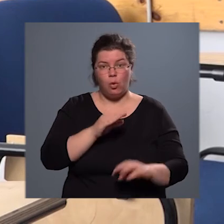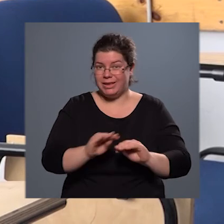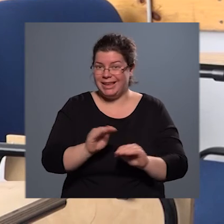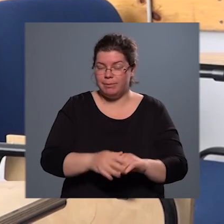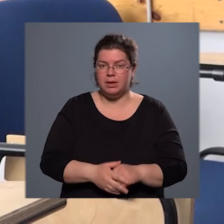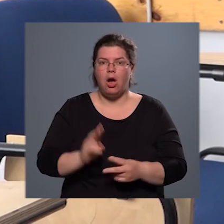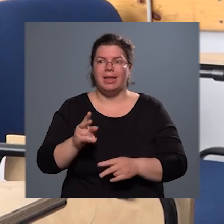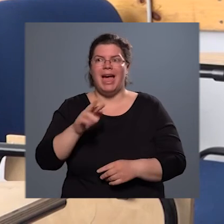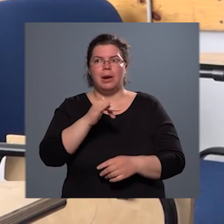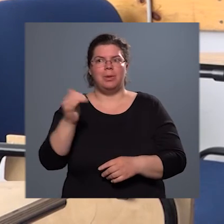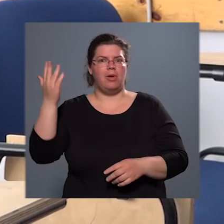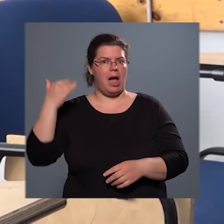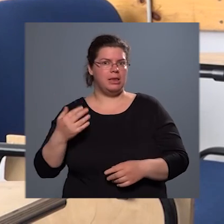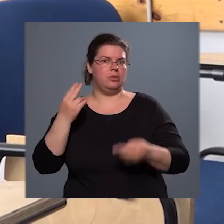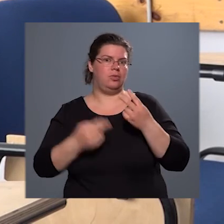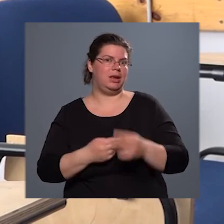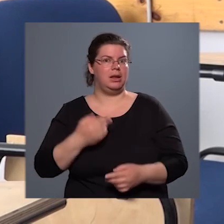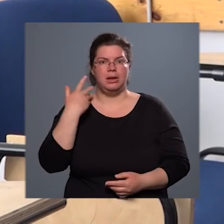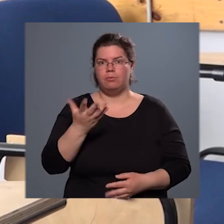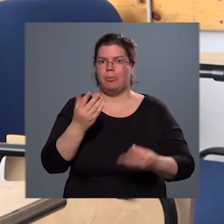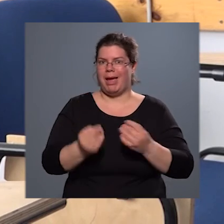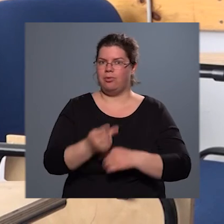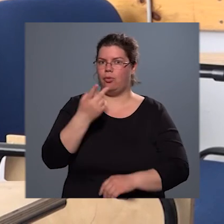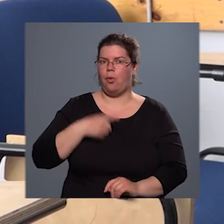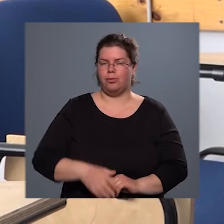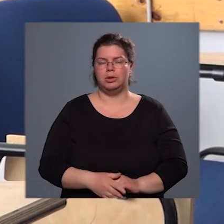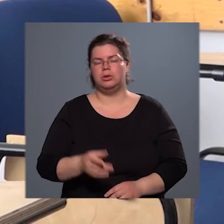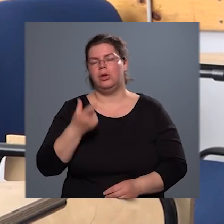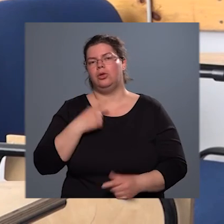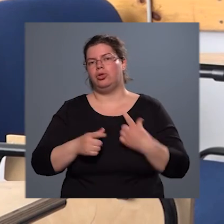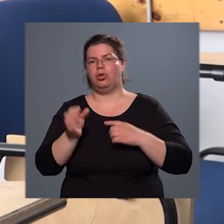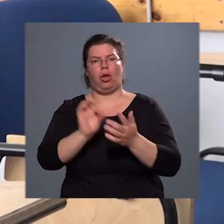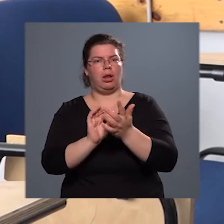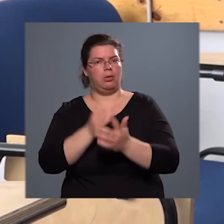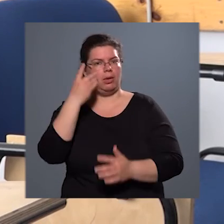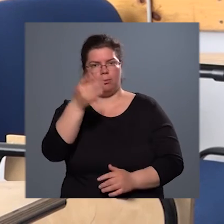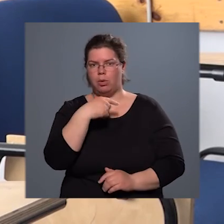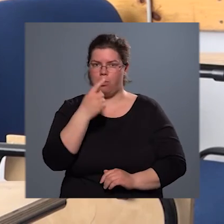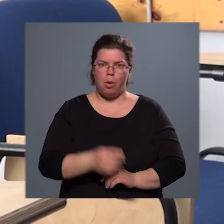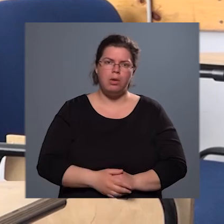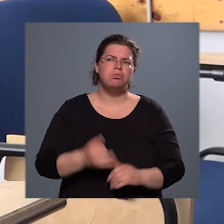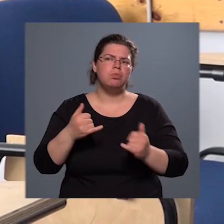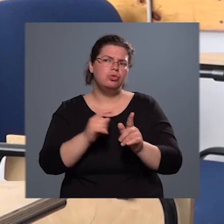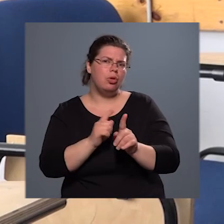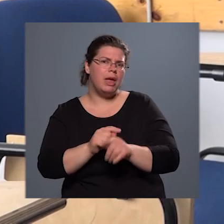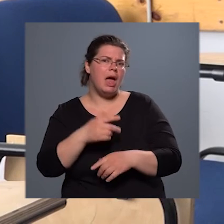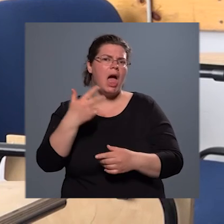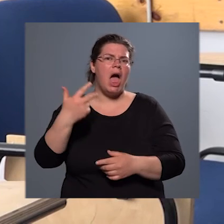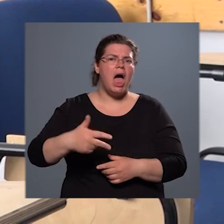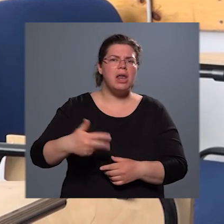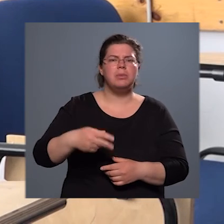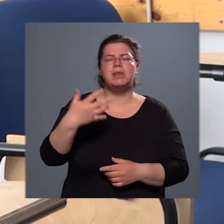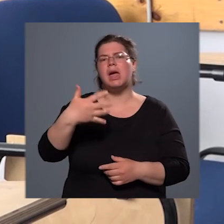három éve végeztek, nem tudom, hány fő volt már adatokat, sajnos nem tudok mondani, annyit tudok, hogy most olyan 3500-4000